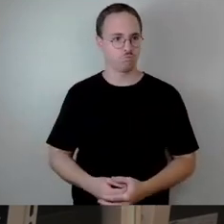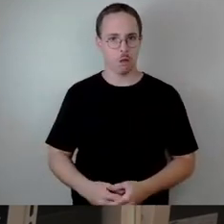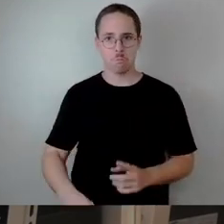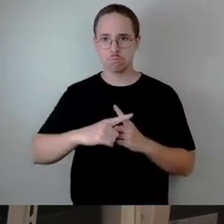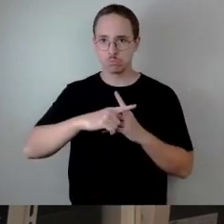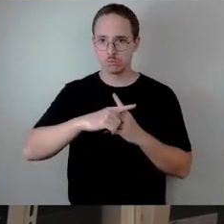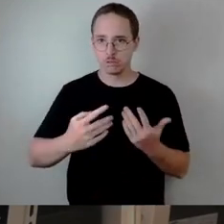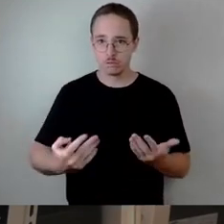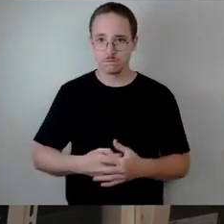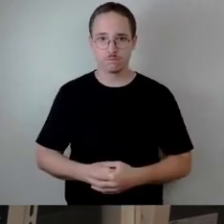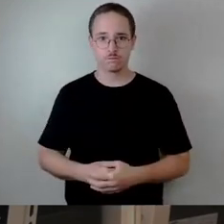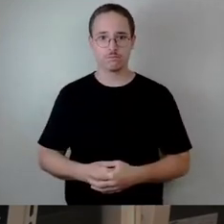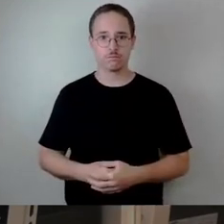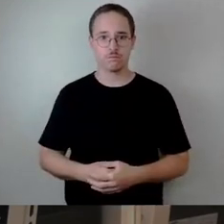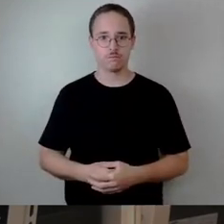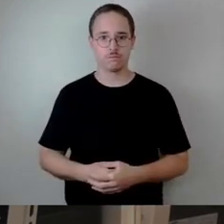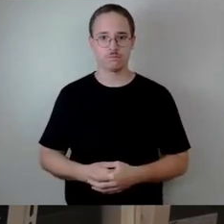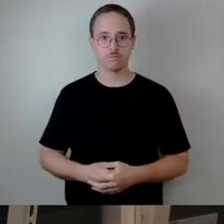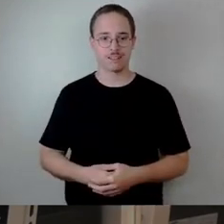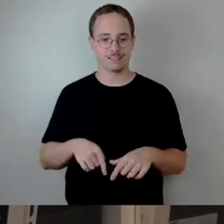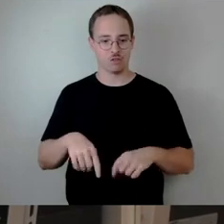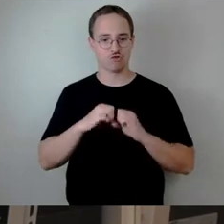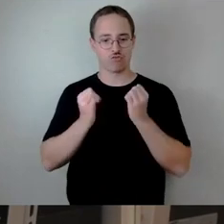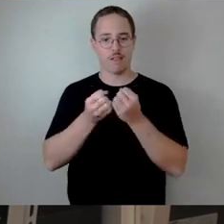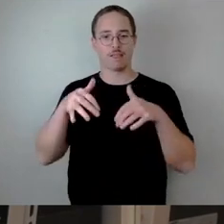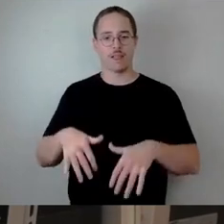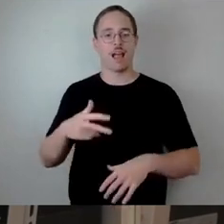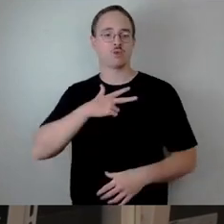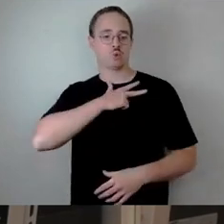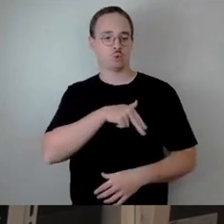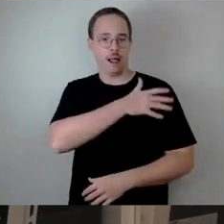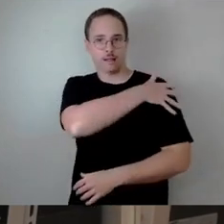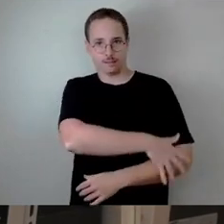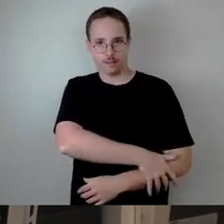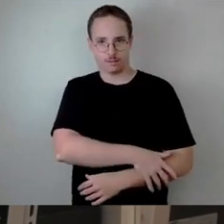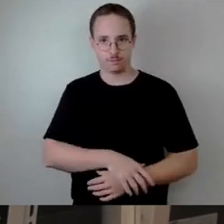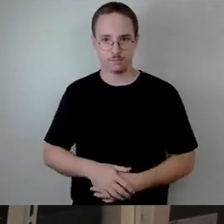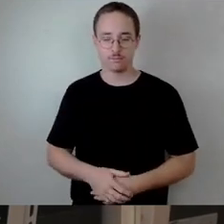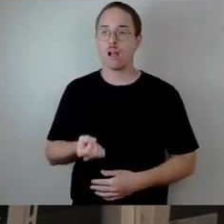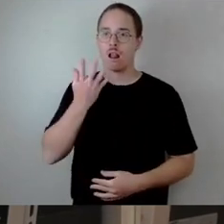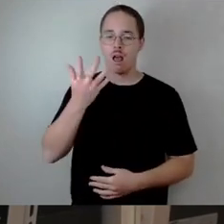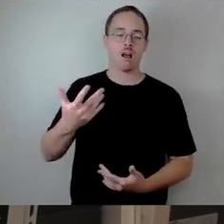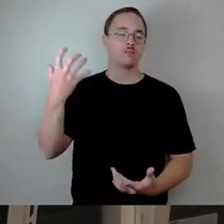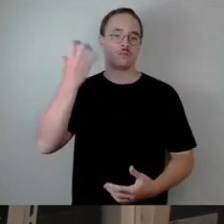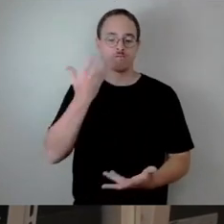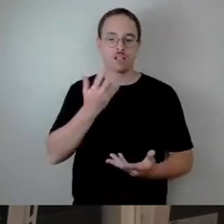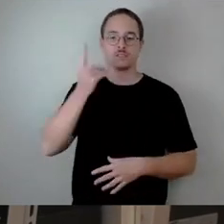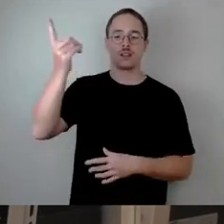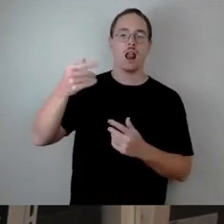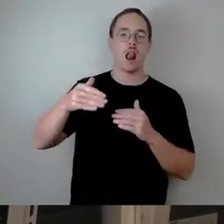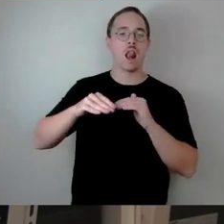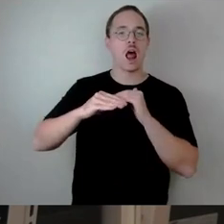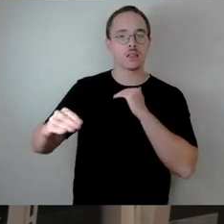also eine soziale Seite. Und natürlich ist es ärgerlich, wenn irgendwo eine Bundesebene oder irgendwo eine Landesebene soziale Verbesserungen